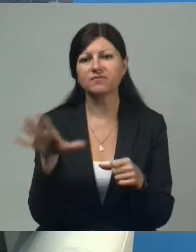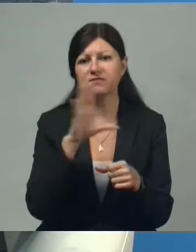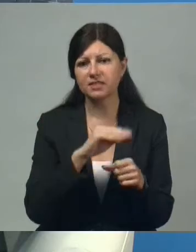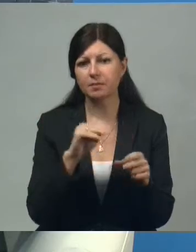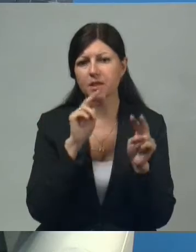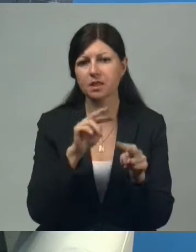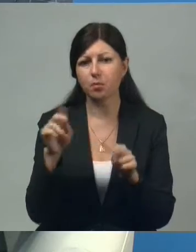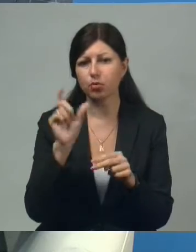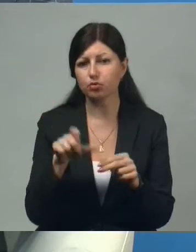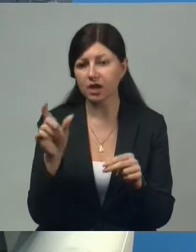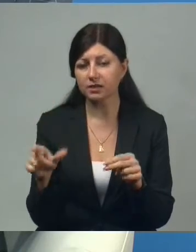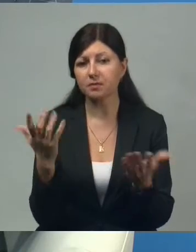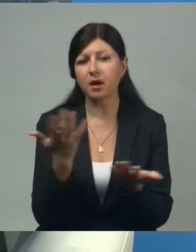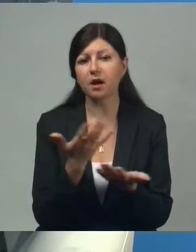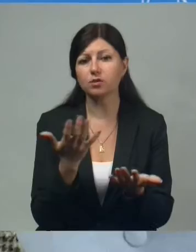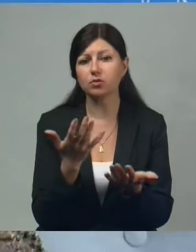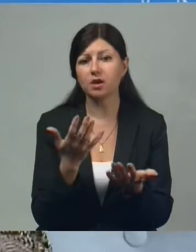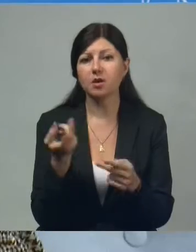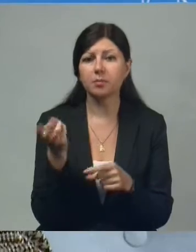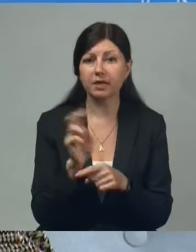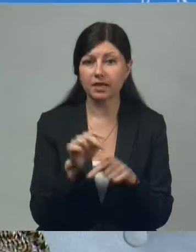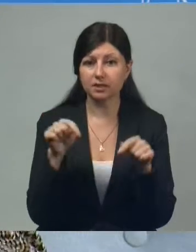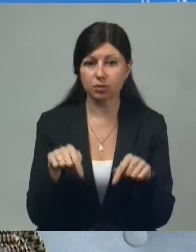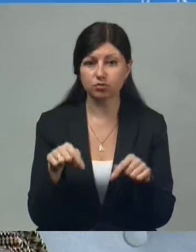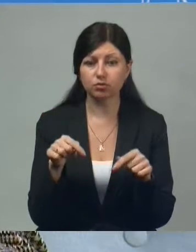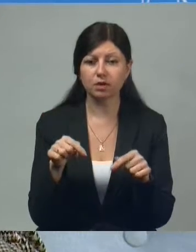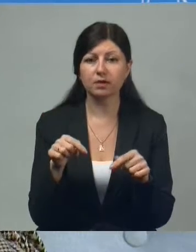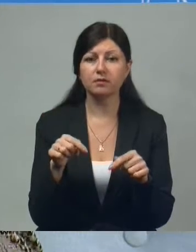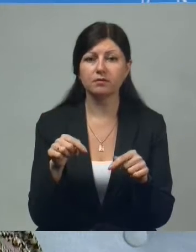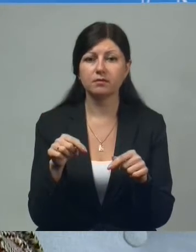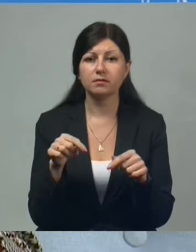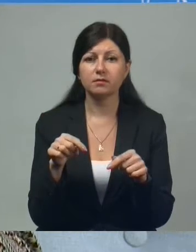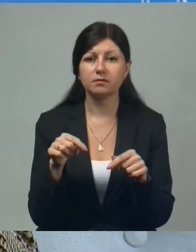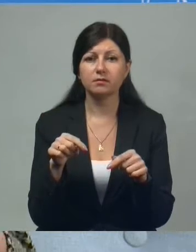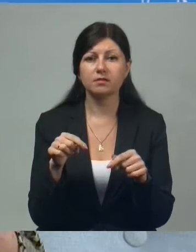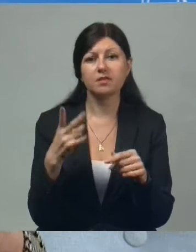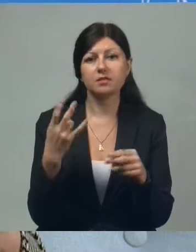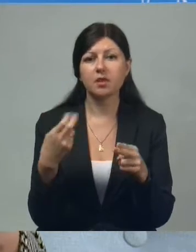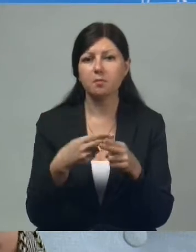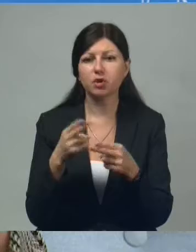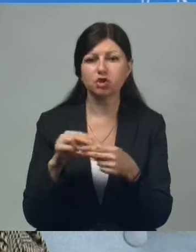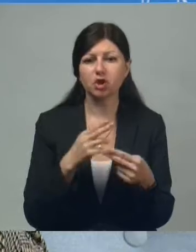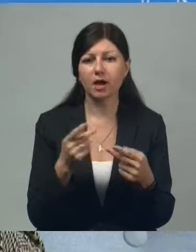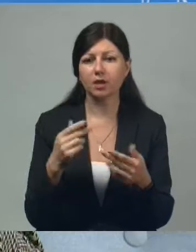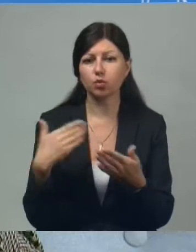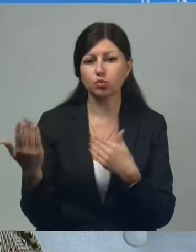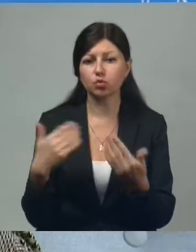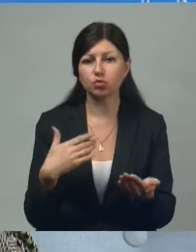наблюдателям, которые приходили сюда, не мешая друг другу,